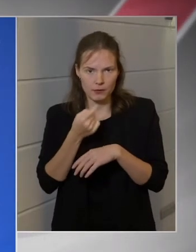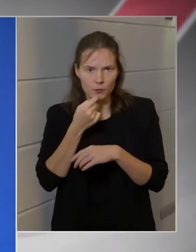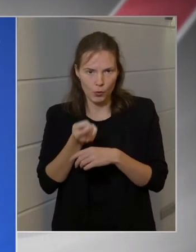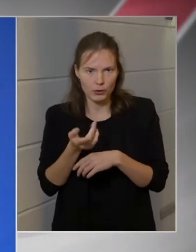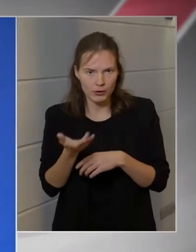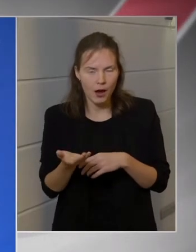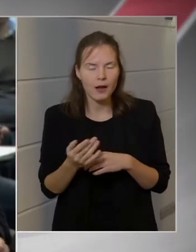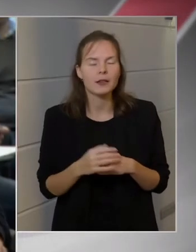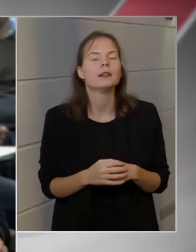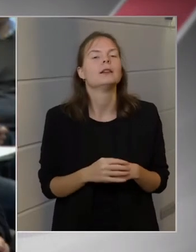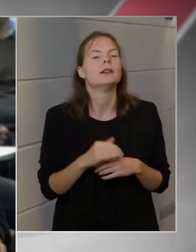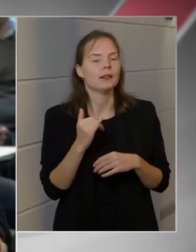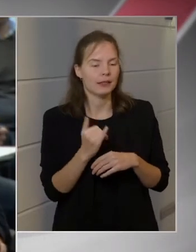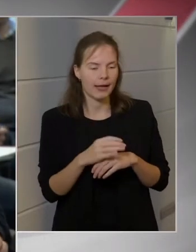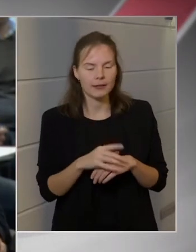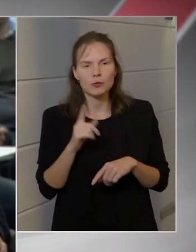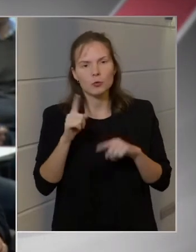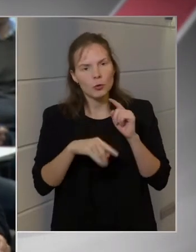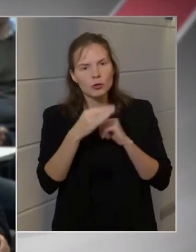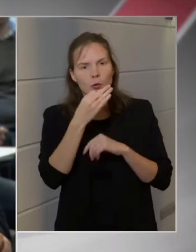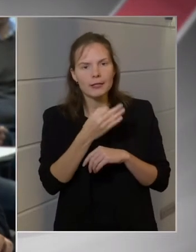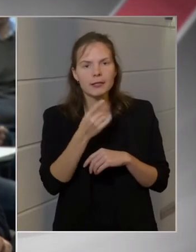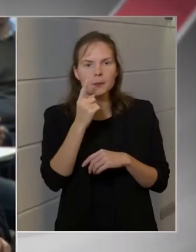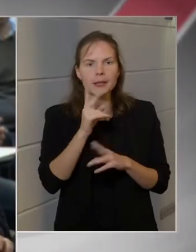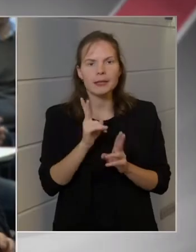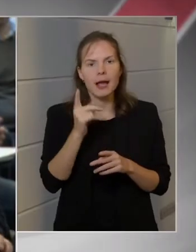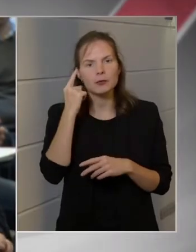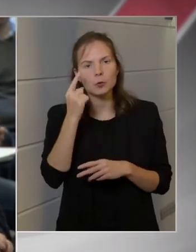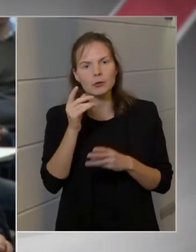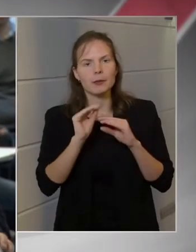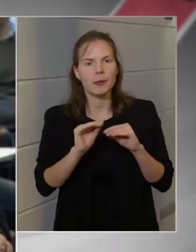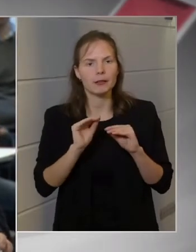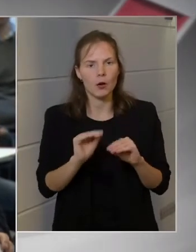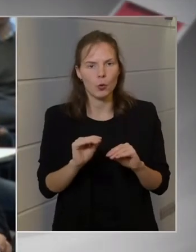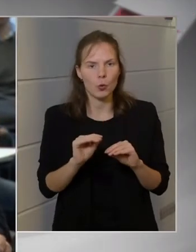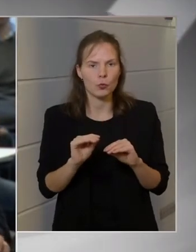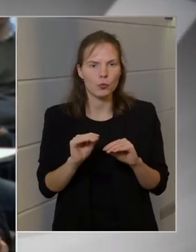Igen. És egy utolsó kérdés, mit lehet tudni a pedagógus